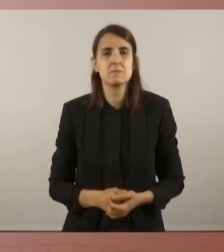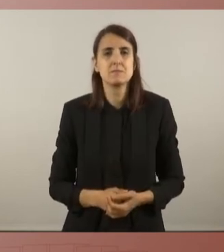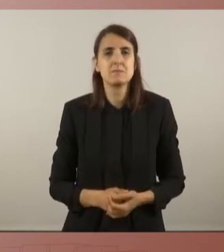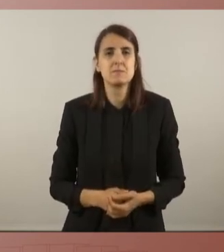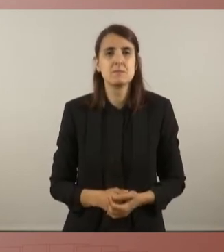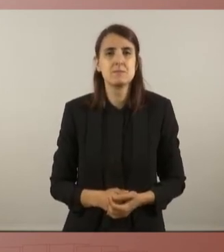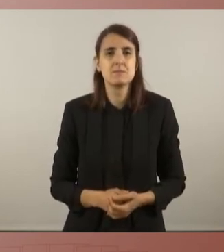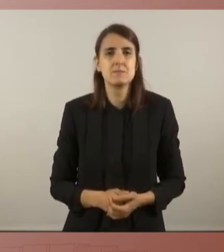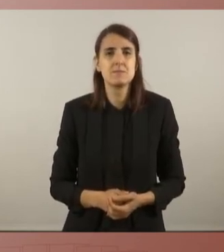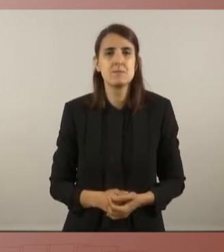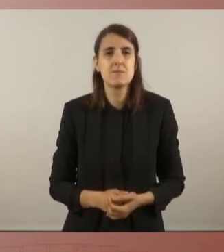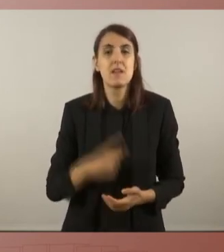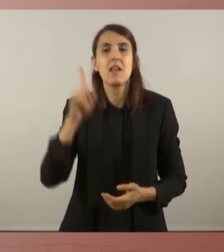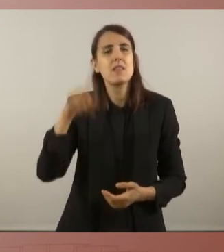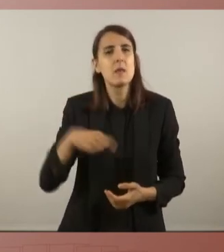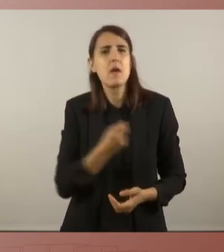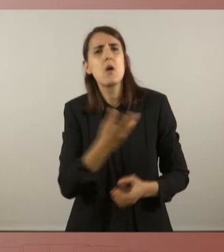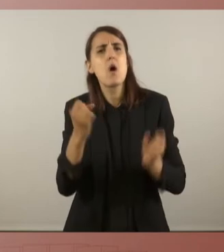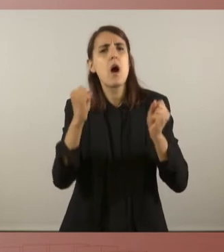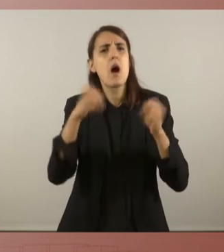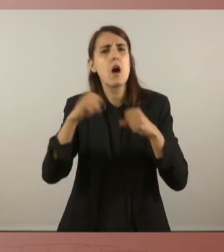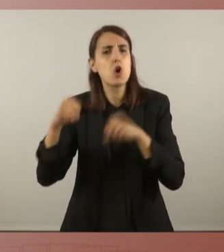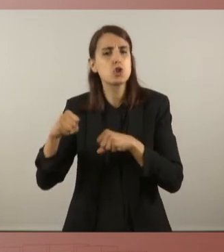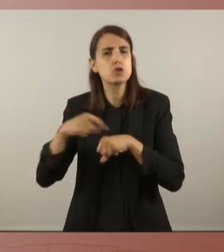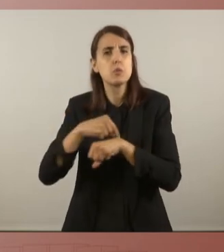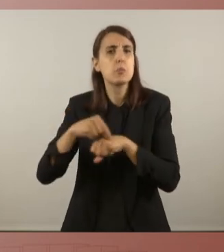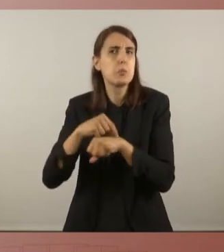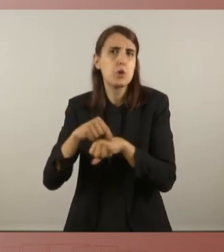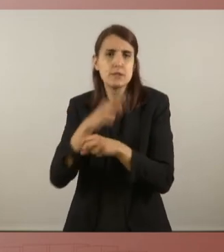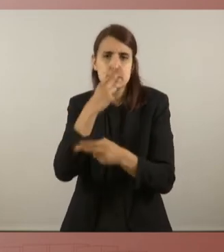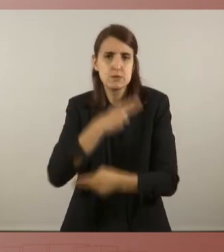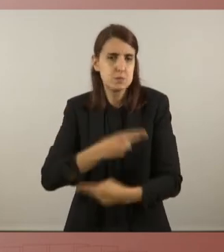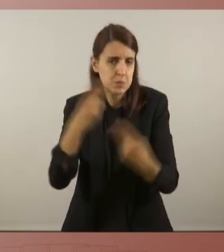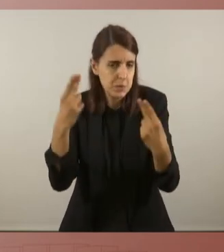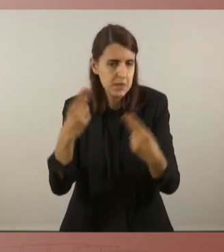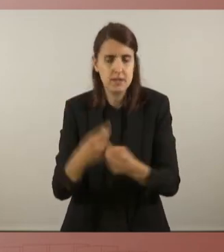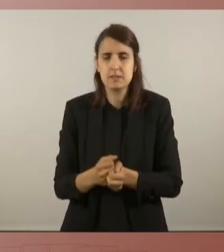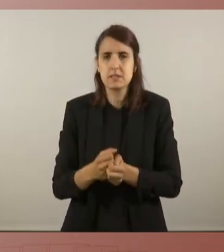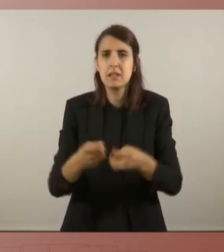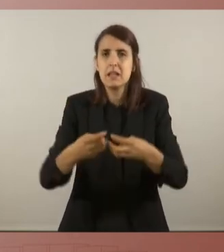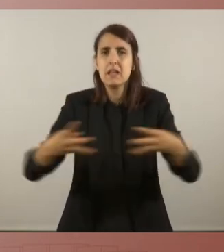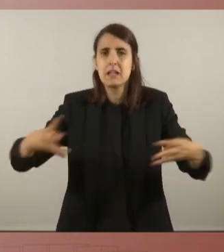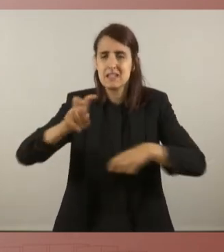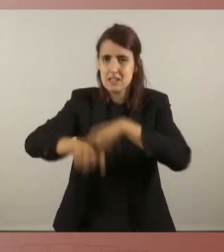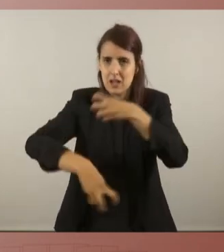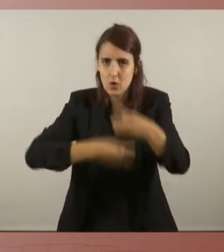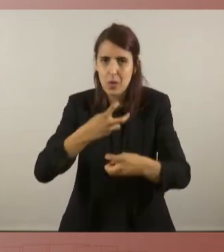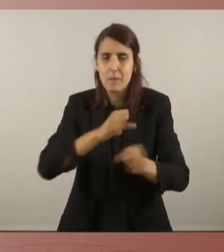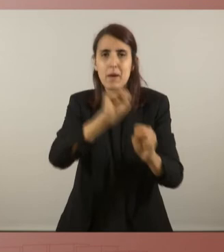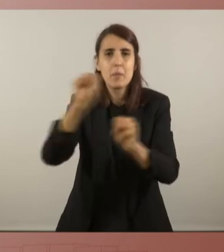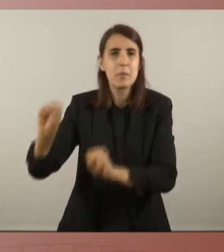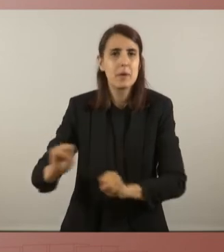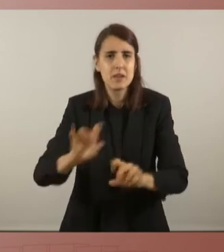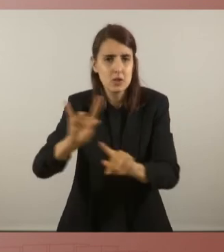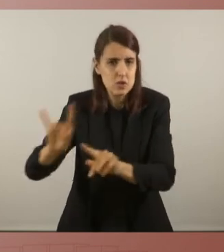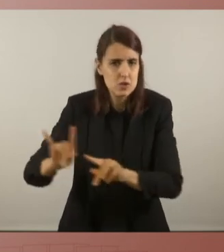També hi ha acords molt importants en matèria de polítiques públiques, d'energies renovables, de protecció del territori, de salut, d